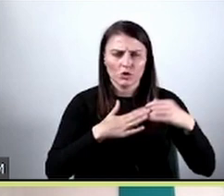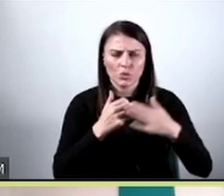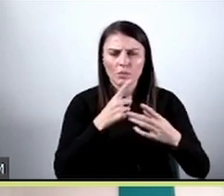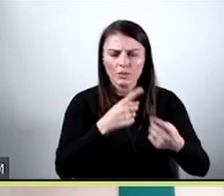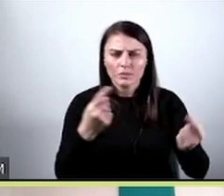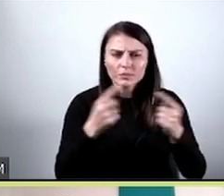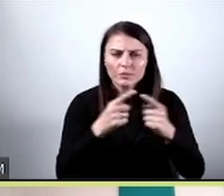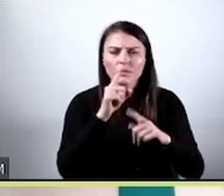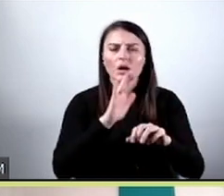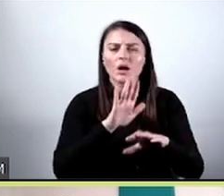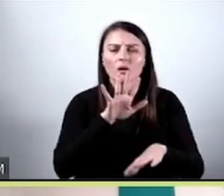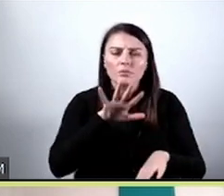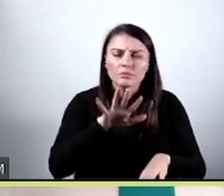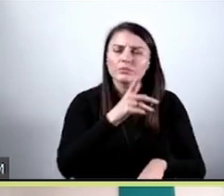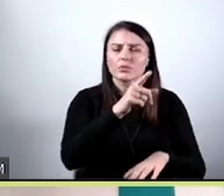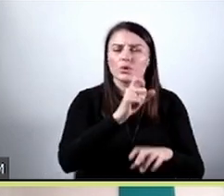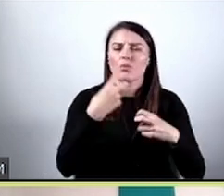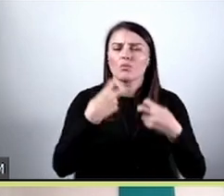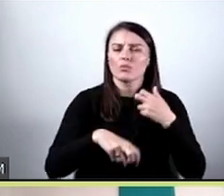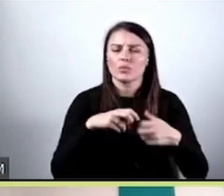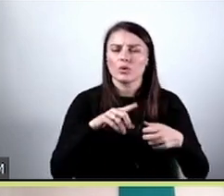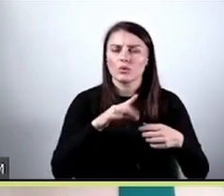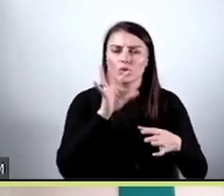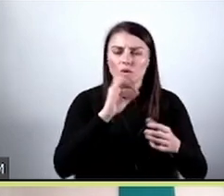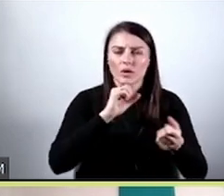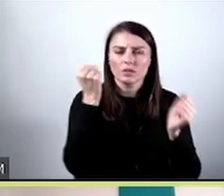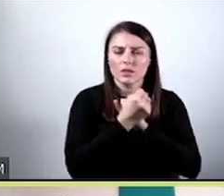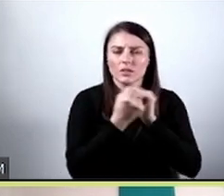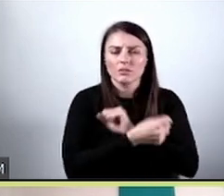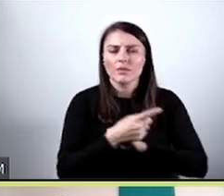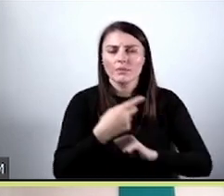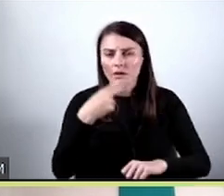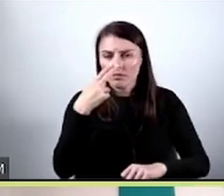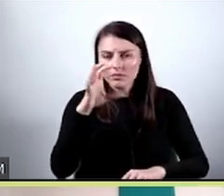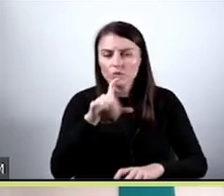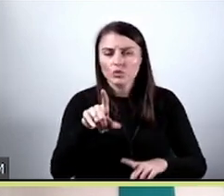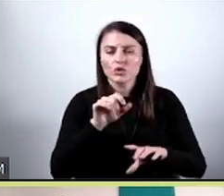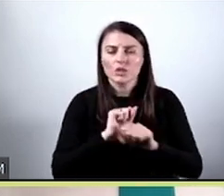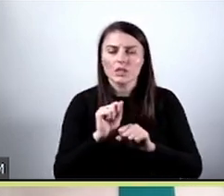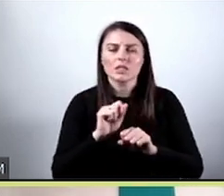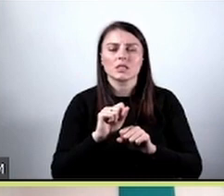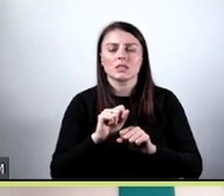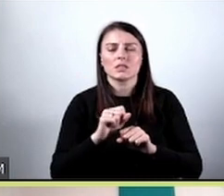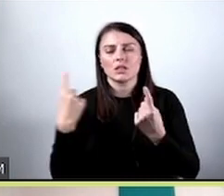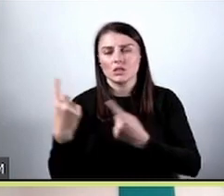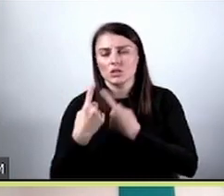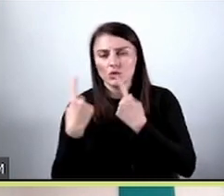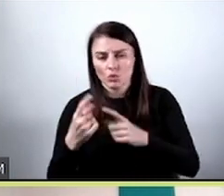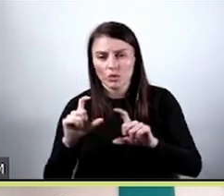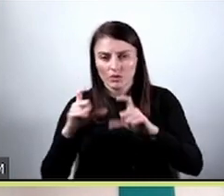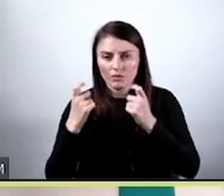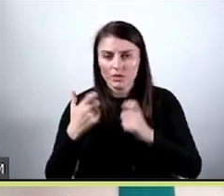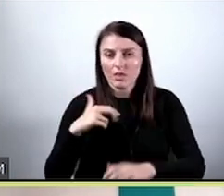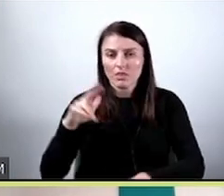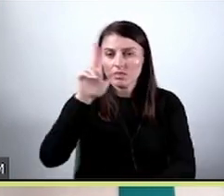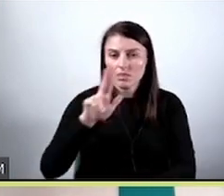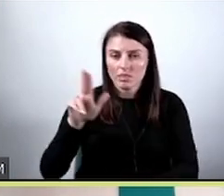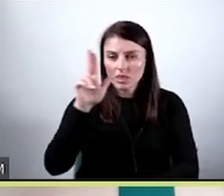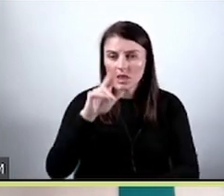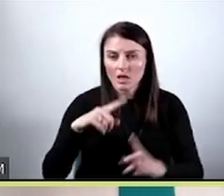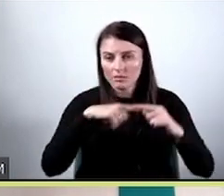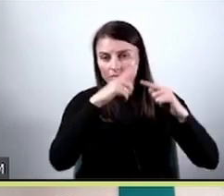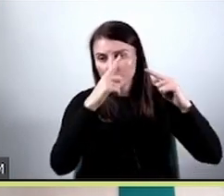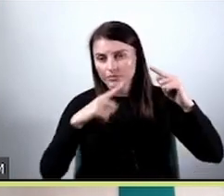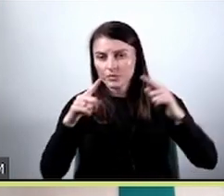specyfiki problemu, nie oddaje dostatecznie zmienności, która rządzi danym zjawiskiem. W drugim przypadku widzimy, że niebieska kreska, niebieska